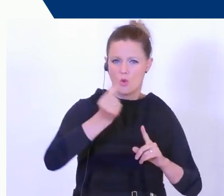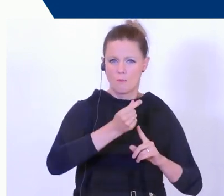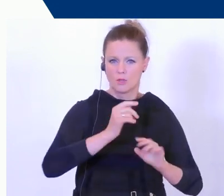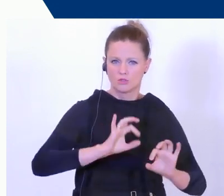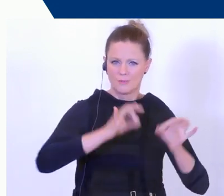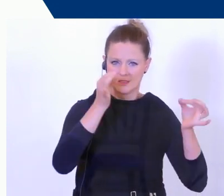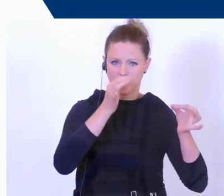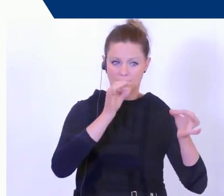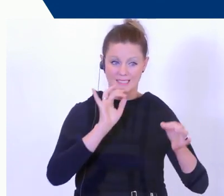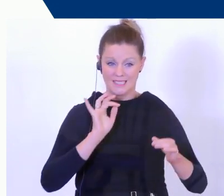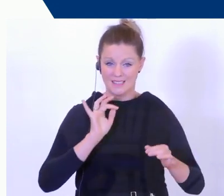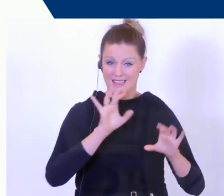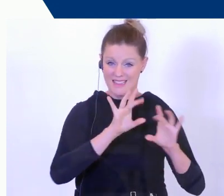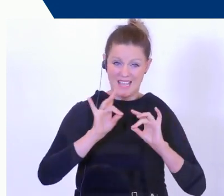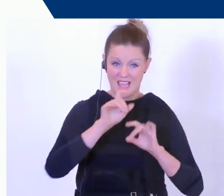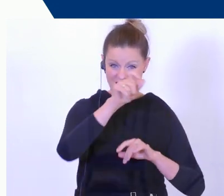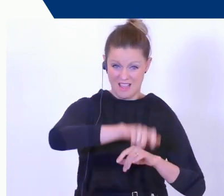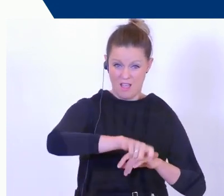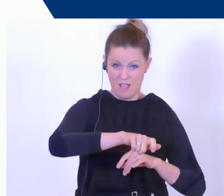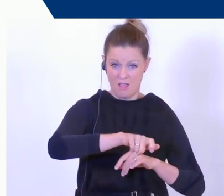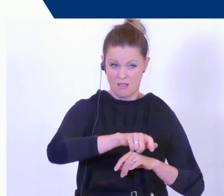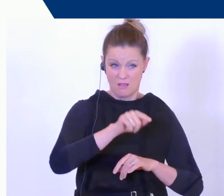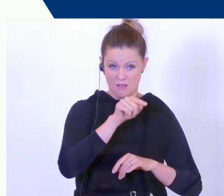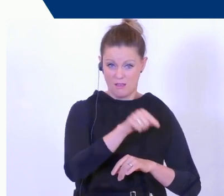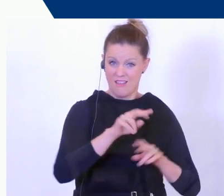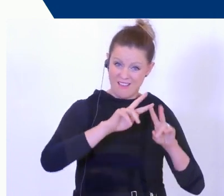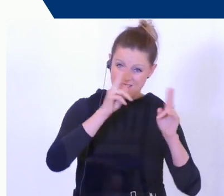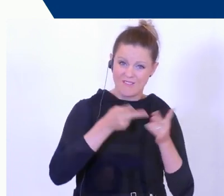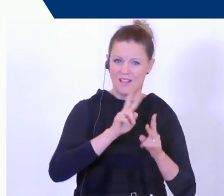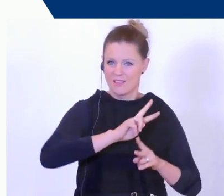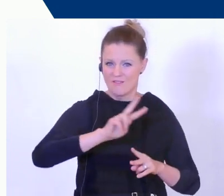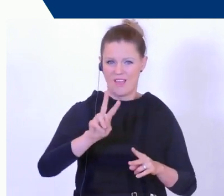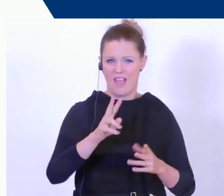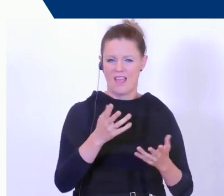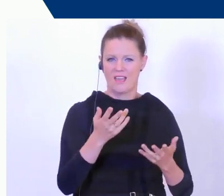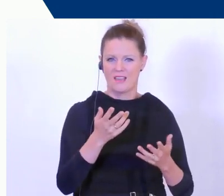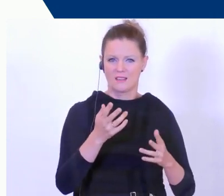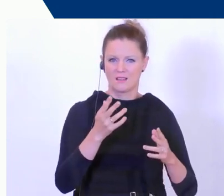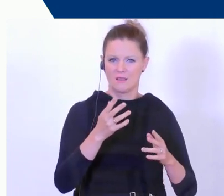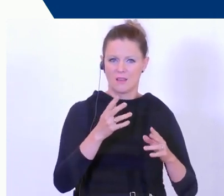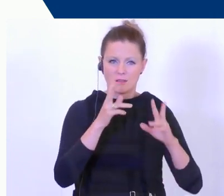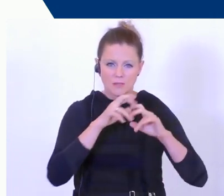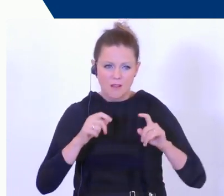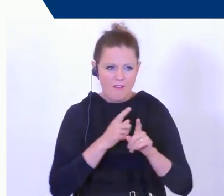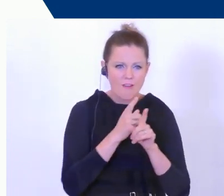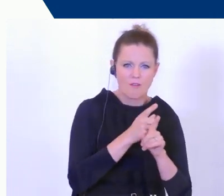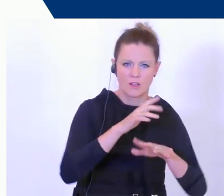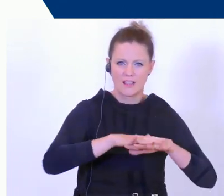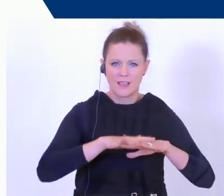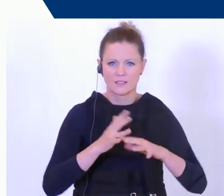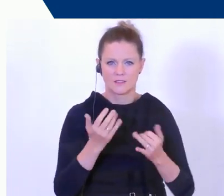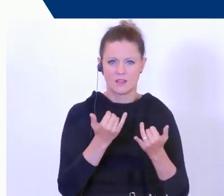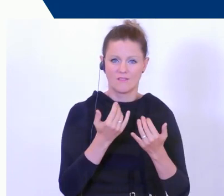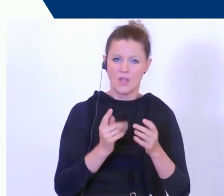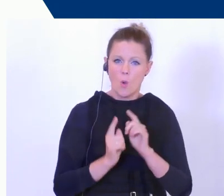die uns gegenüber sind auf der Täterseite. Hier geht es um die weltweiten Ermittlungen gegen Netzwerke, denen es gelingt